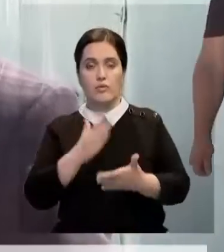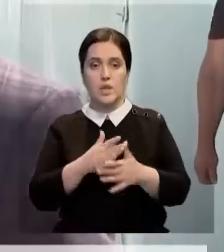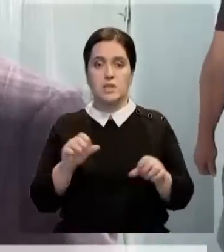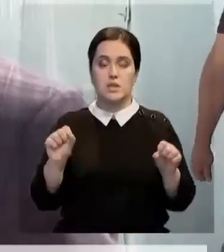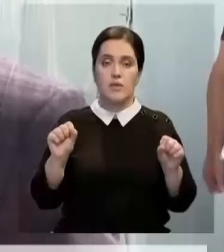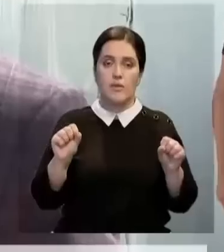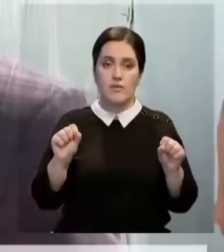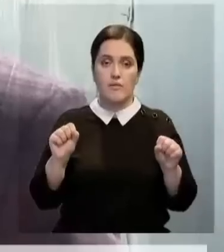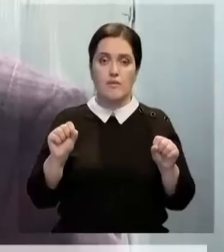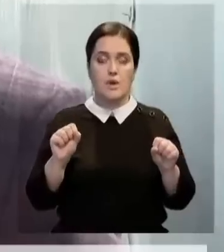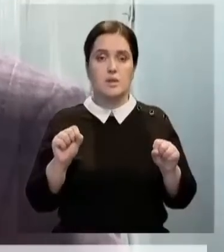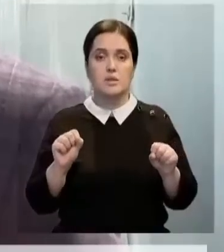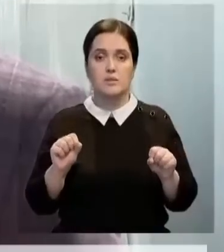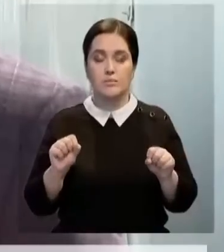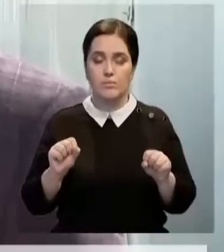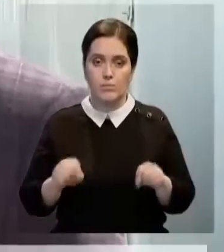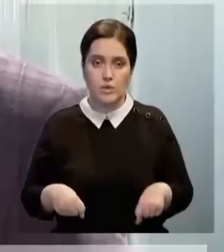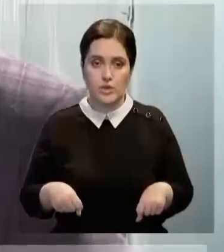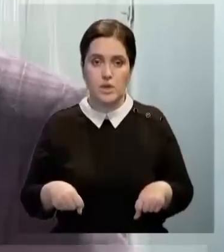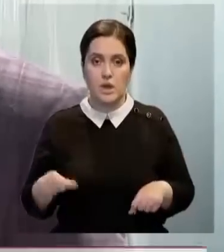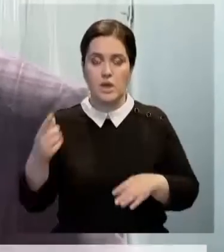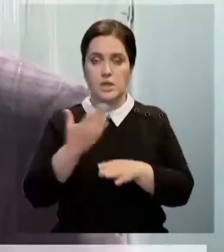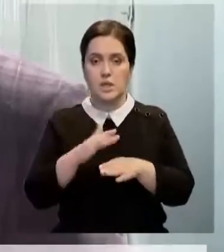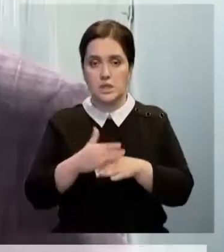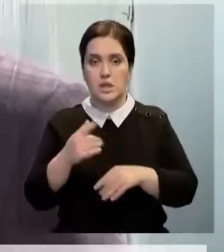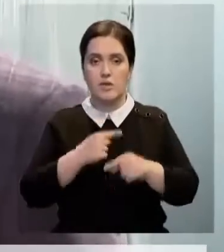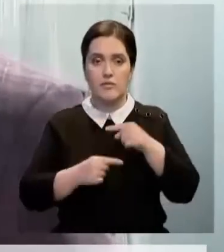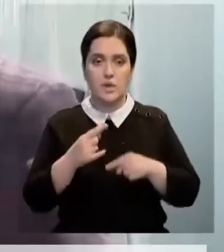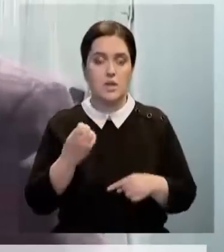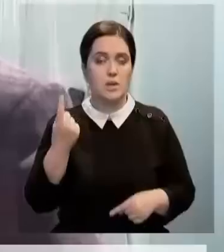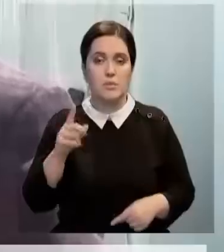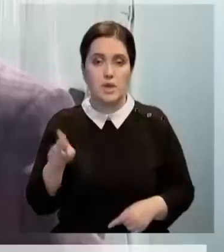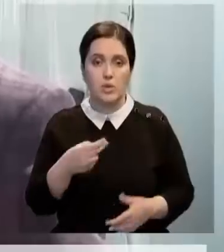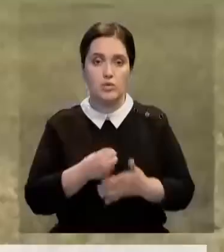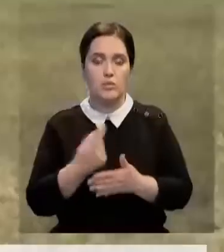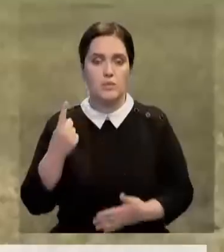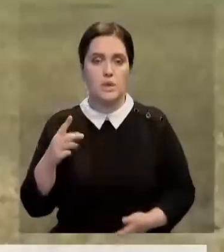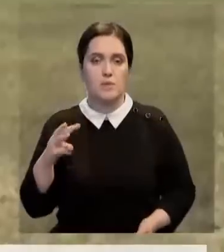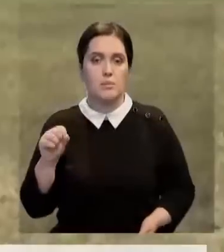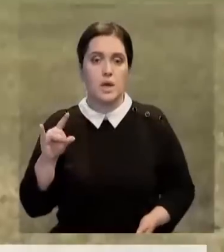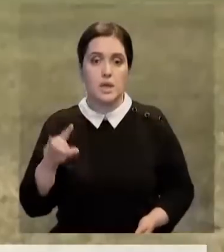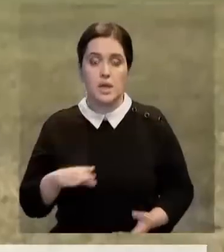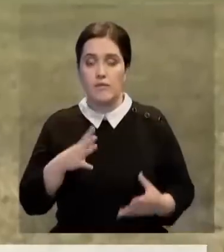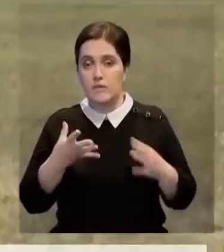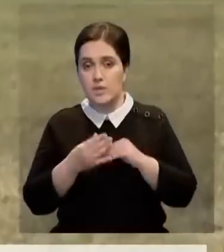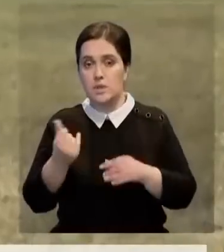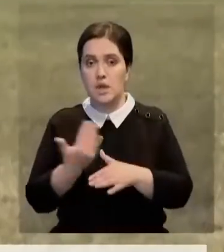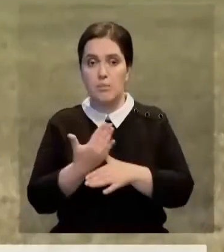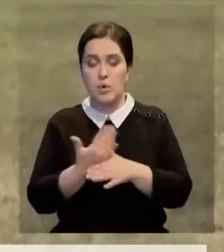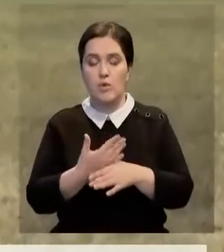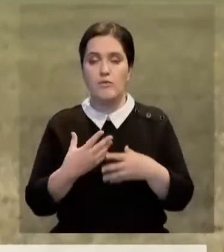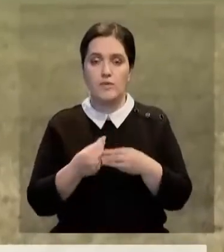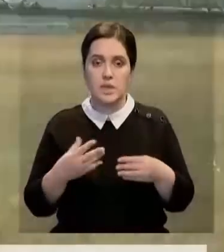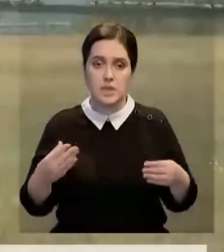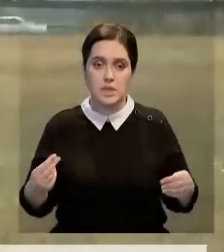этот кредит вернуть уже не 1 декабря, а, допустим, до 1 марта. Всего за помощью проведения весенне